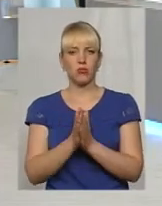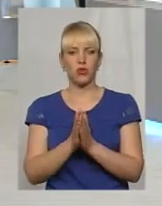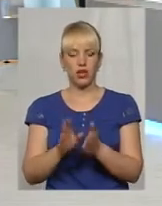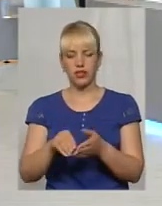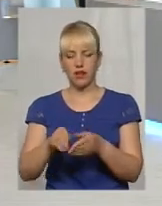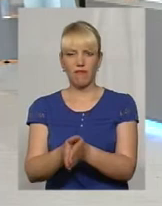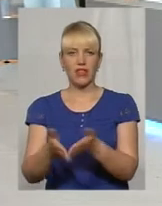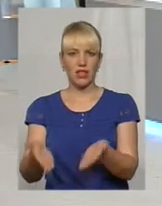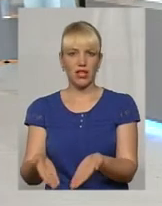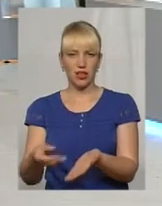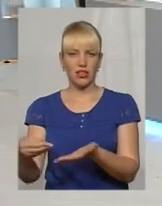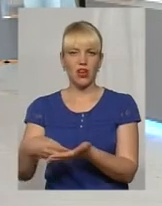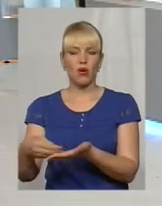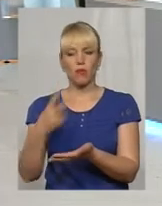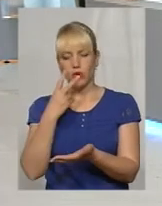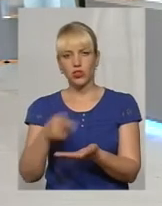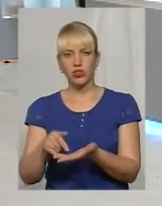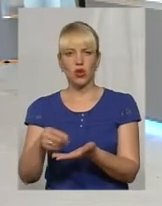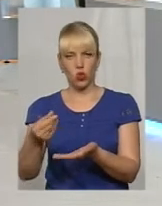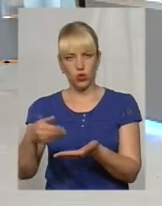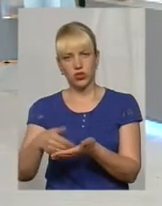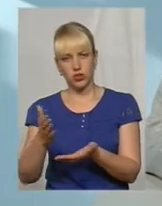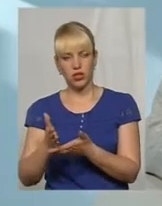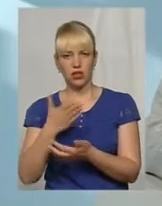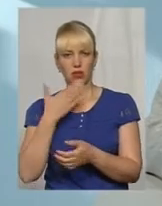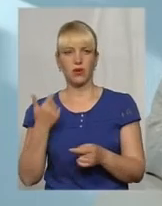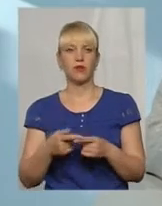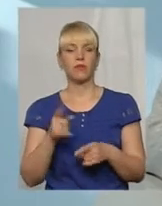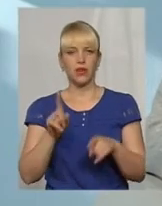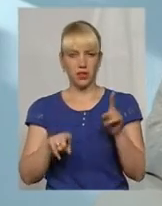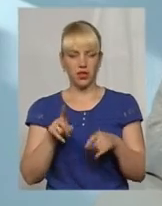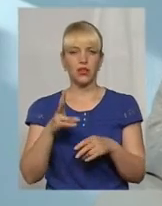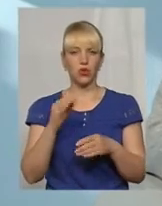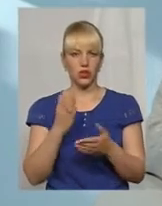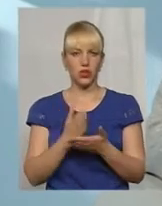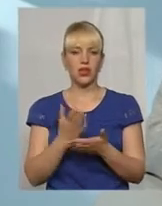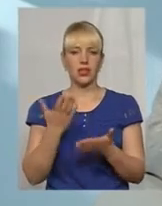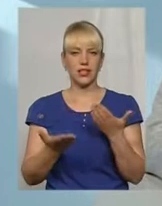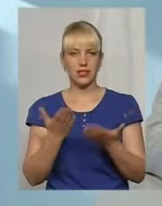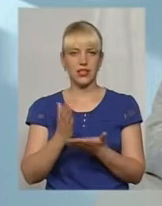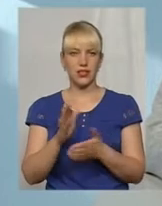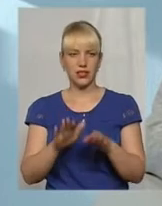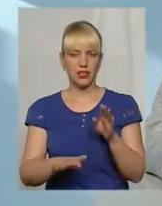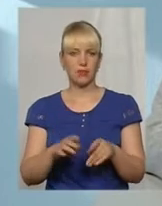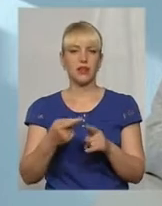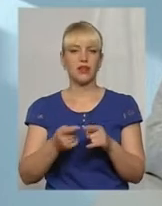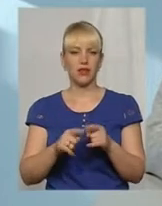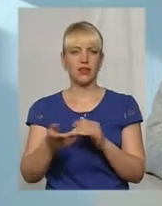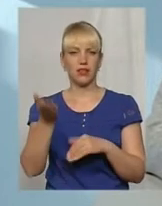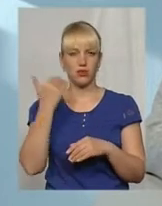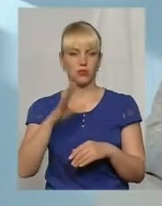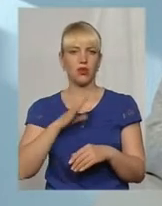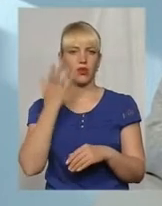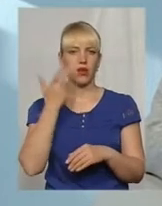чи вас є там з собою. Такі випадки рідкі, але, якщо є сомнення, це було і раніше, коли дійсував